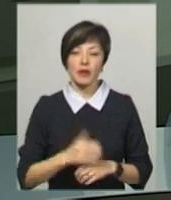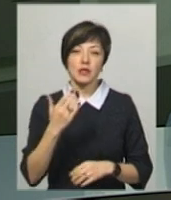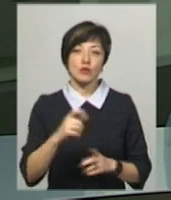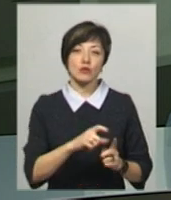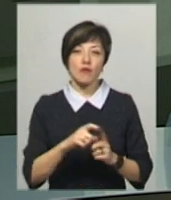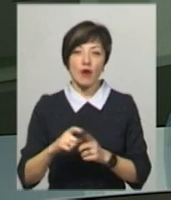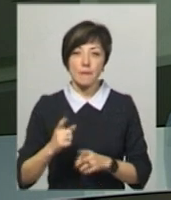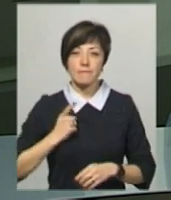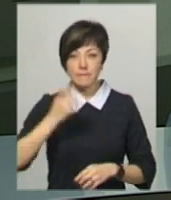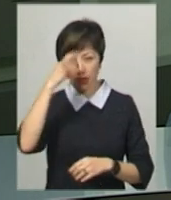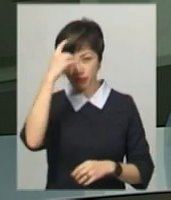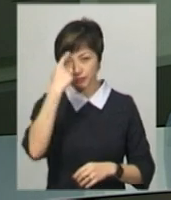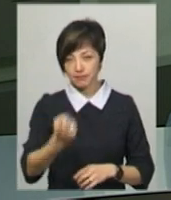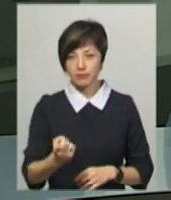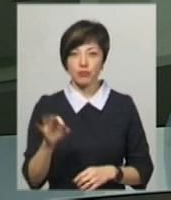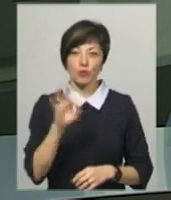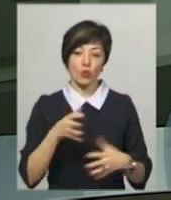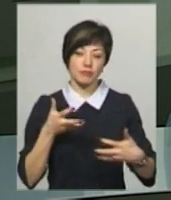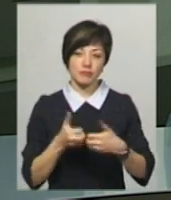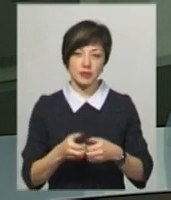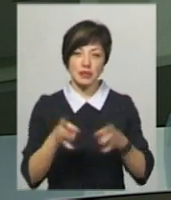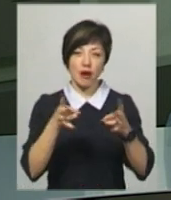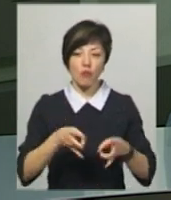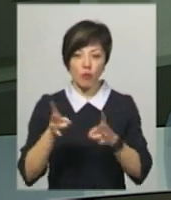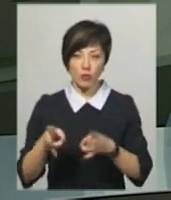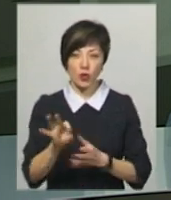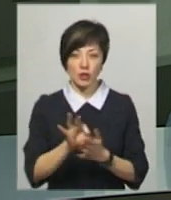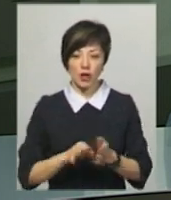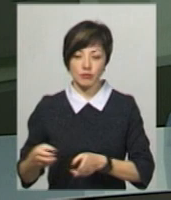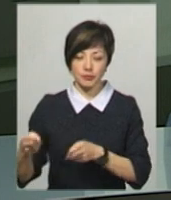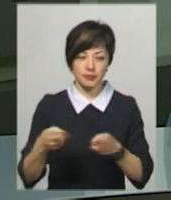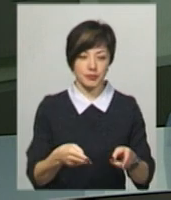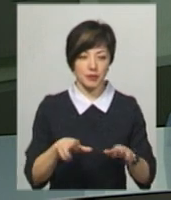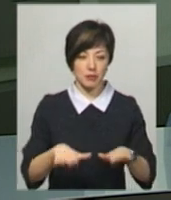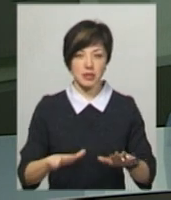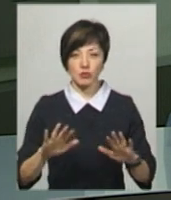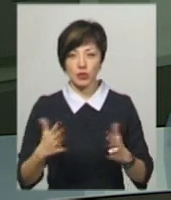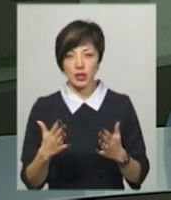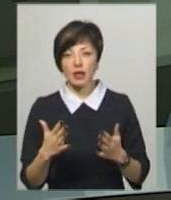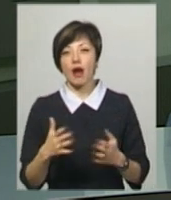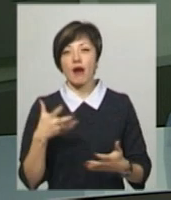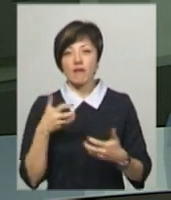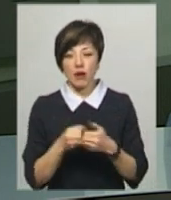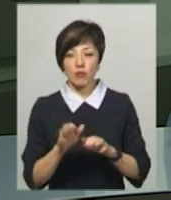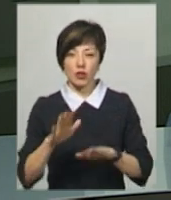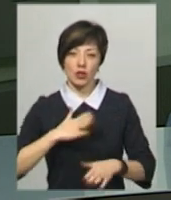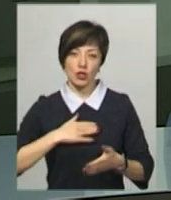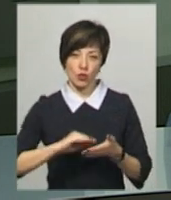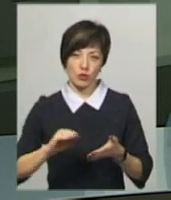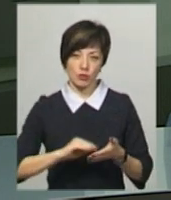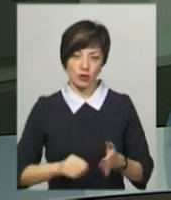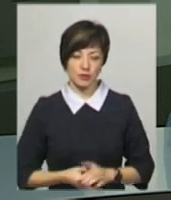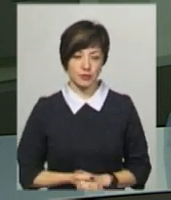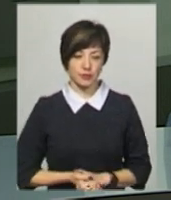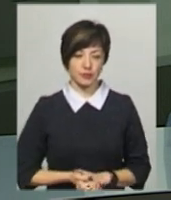словами, патрульні отримали повідомлення про ДТП з травмованими та одразу прибули на місце події. На місці аварії побувала й наша знімальна